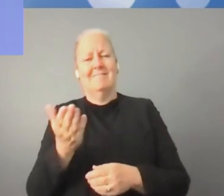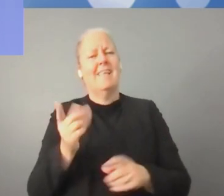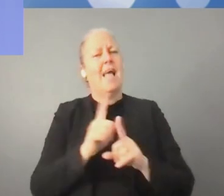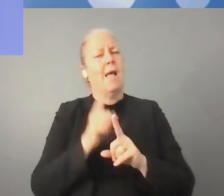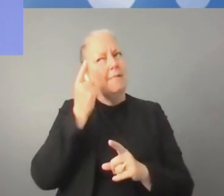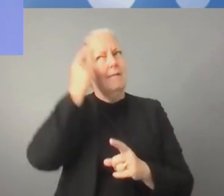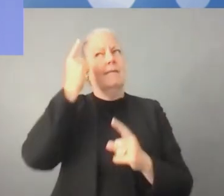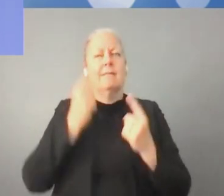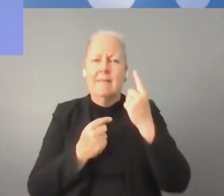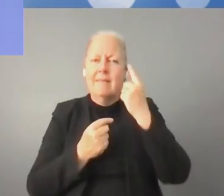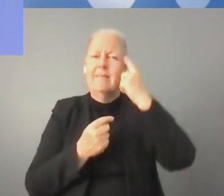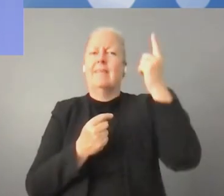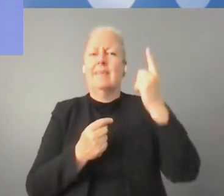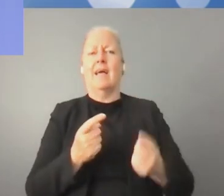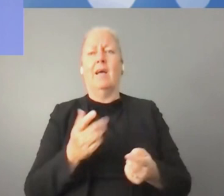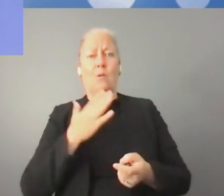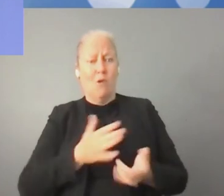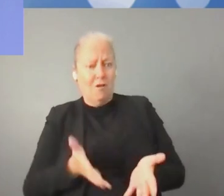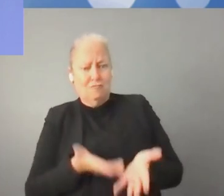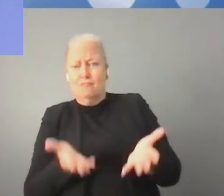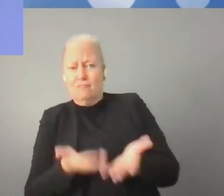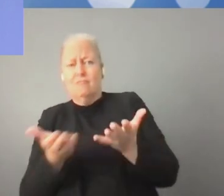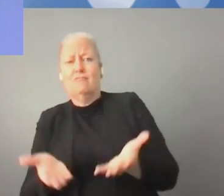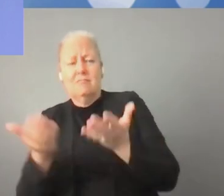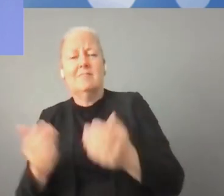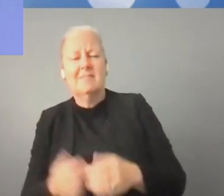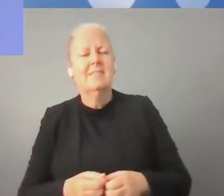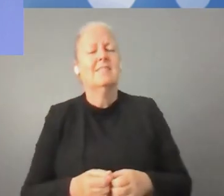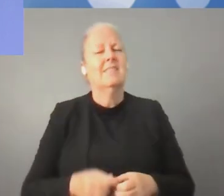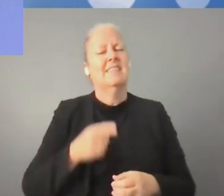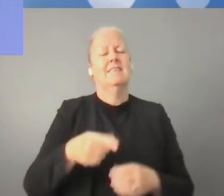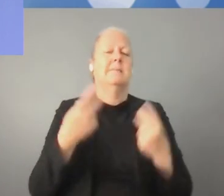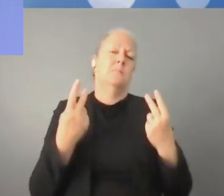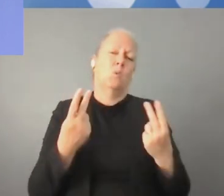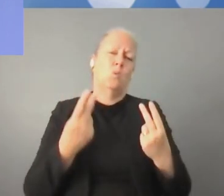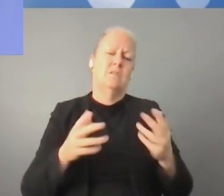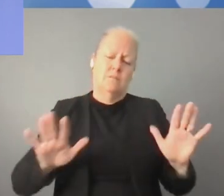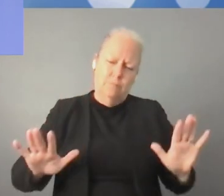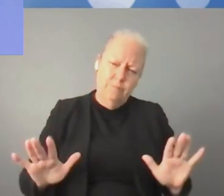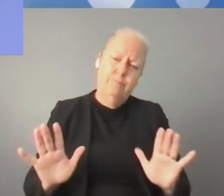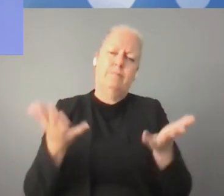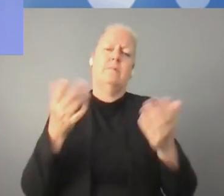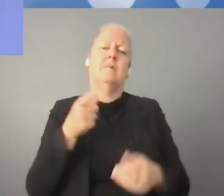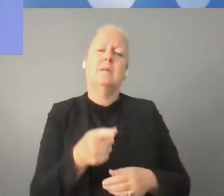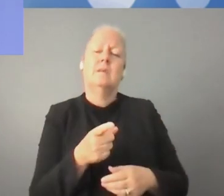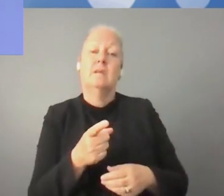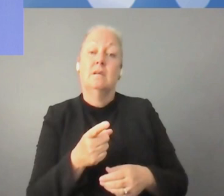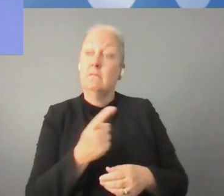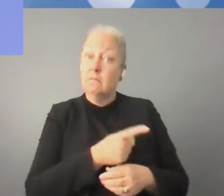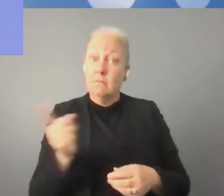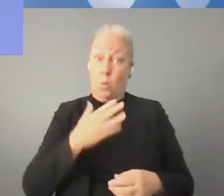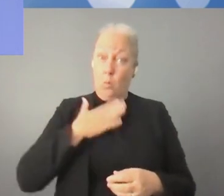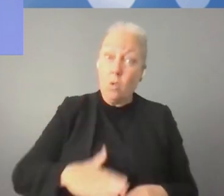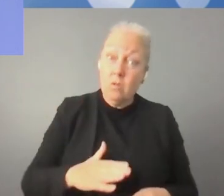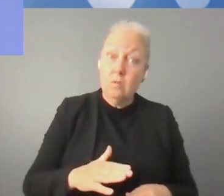للإبتكار؟ أعتقد أنه لا يجب أن نرغبهم بالإبتكار. يجب